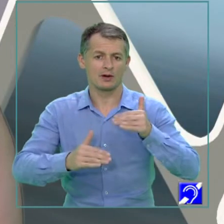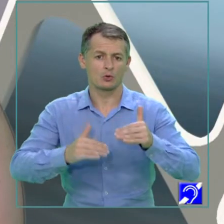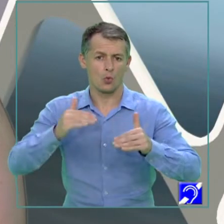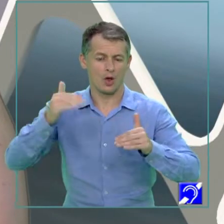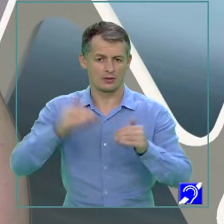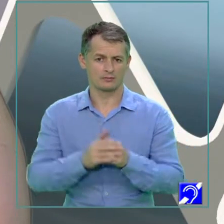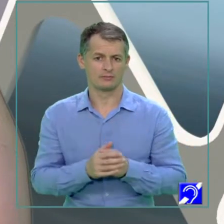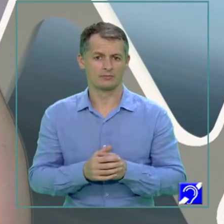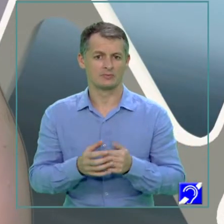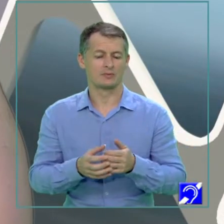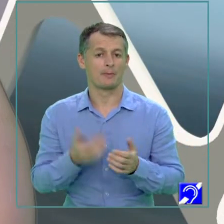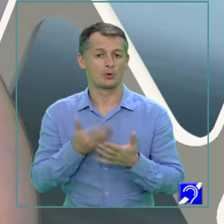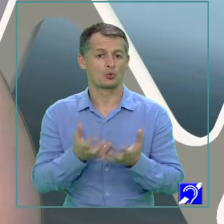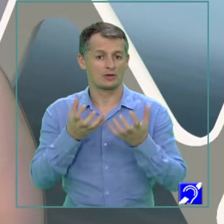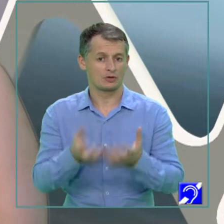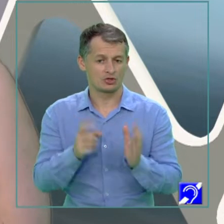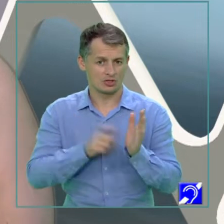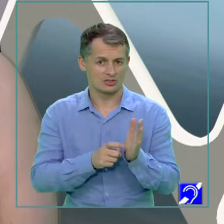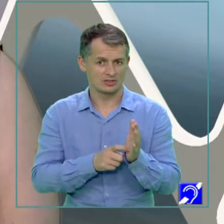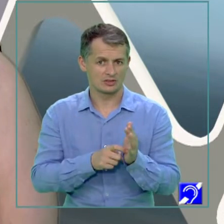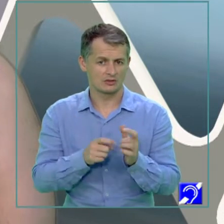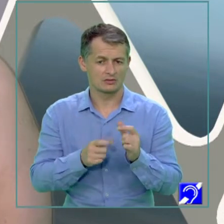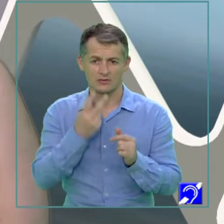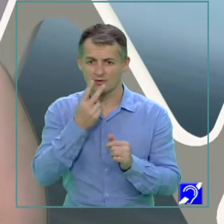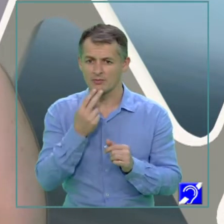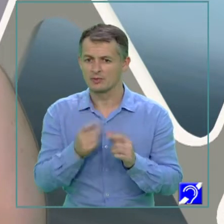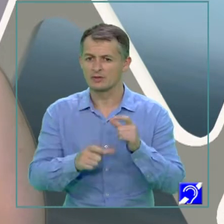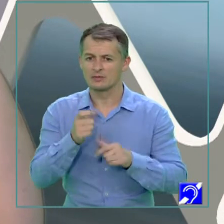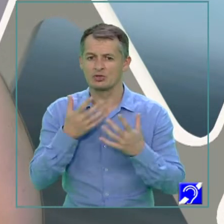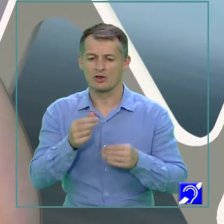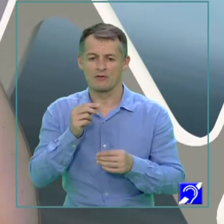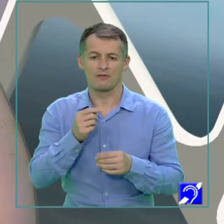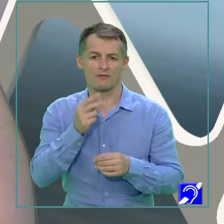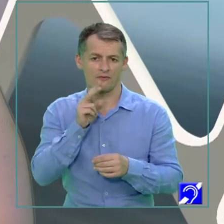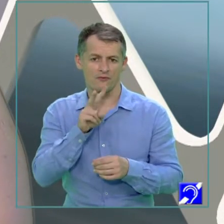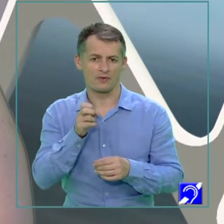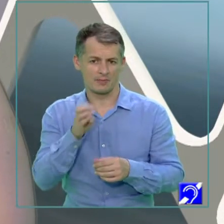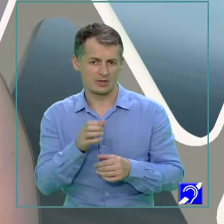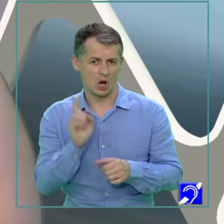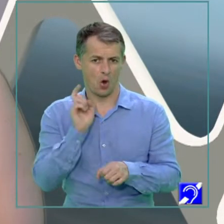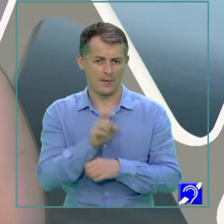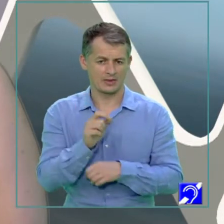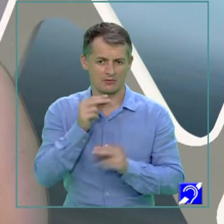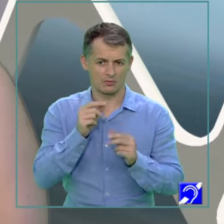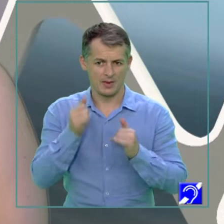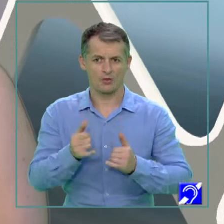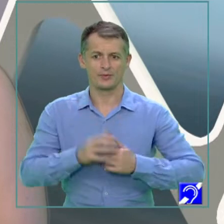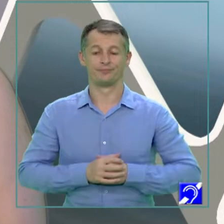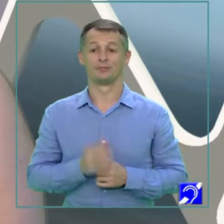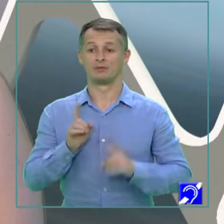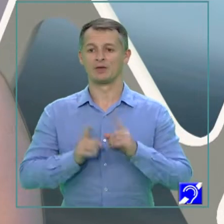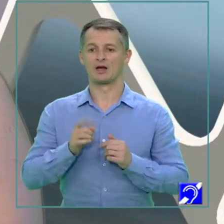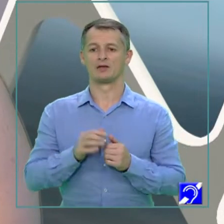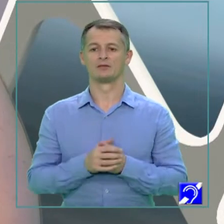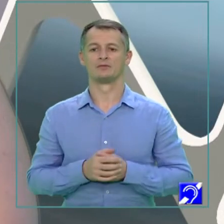Să vedem despre ce verbe de comandă este vorba, pentru că dacă ați